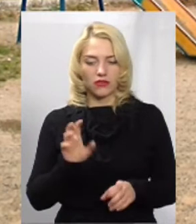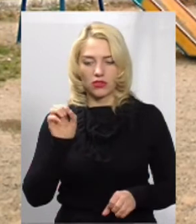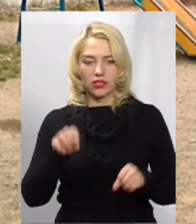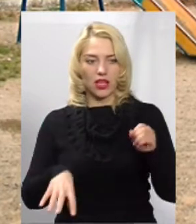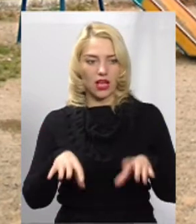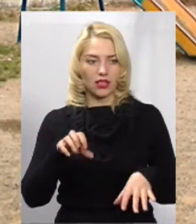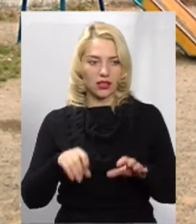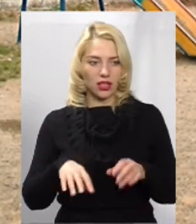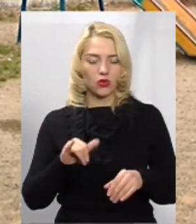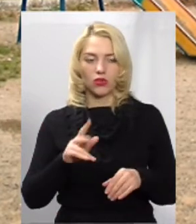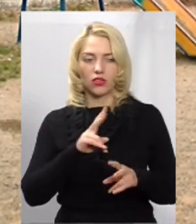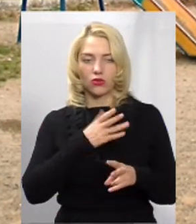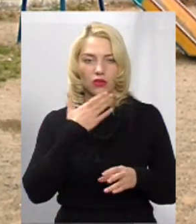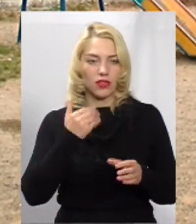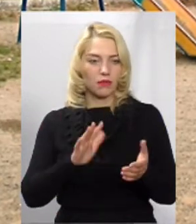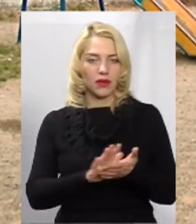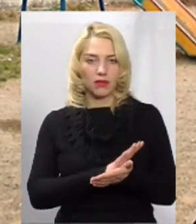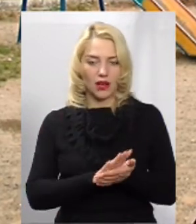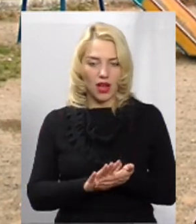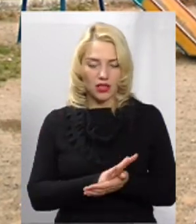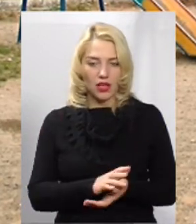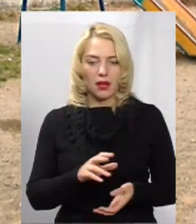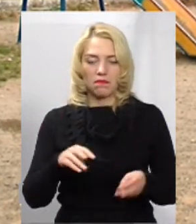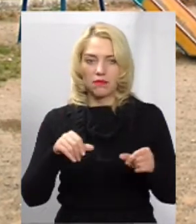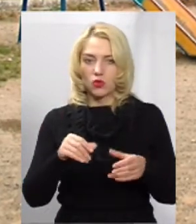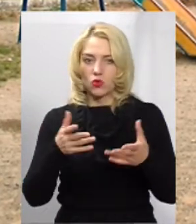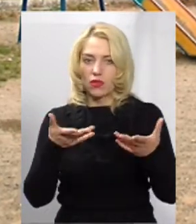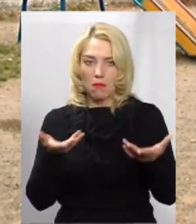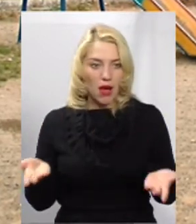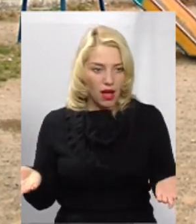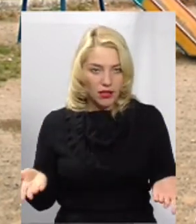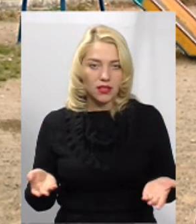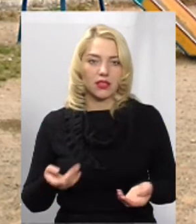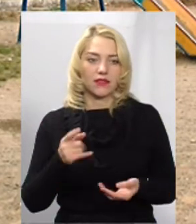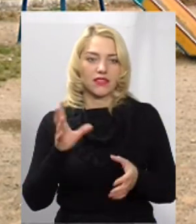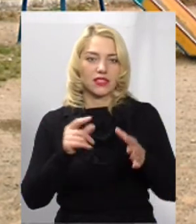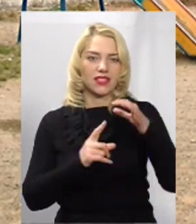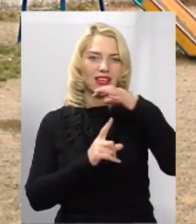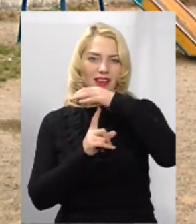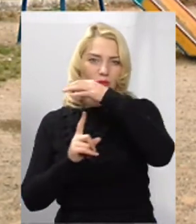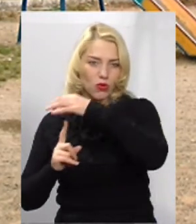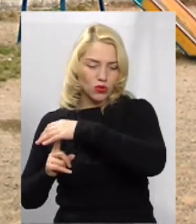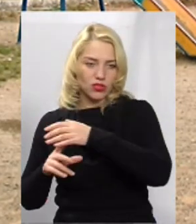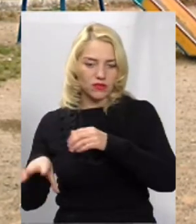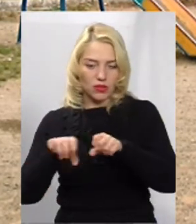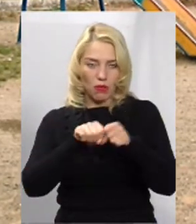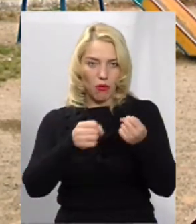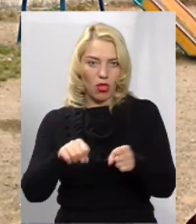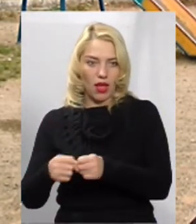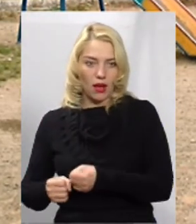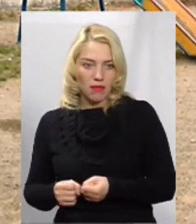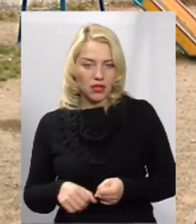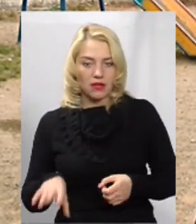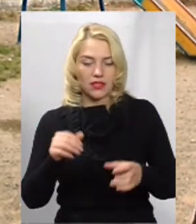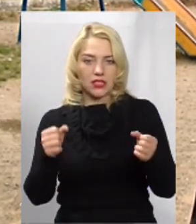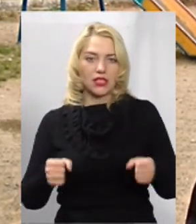ніхто не вбирає, піску немає, всі майданчики, всі ці грибочки, всі це все порозламуване, всі